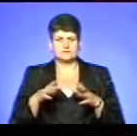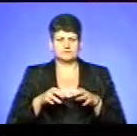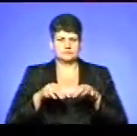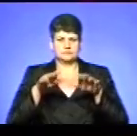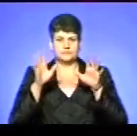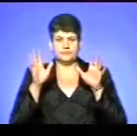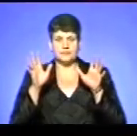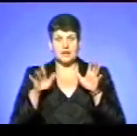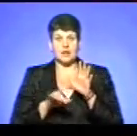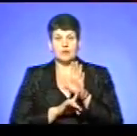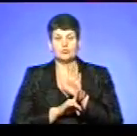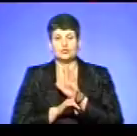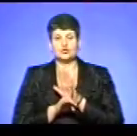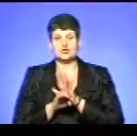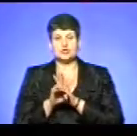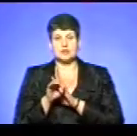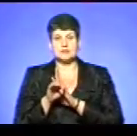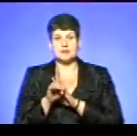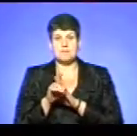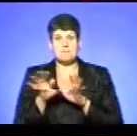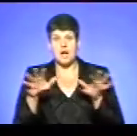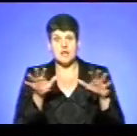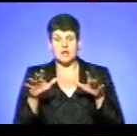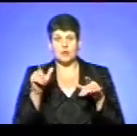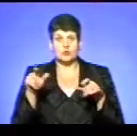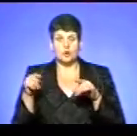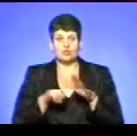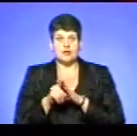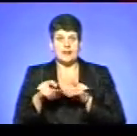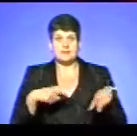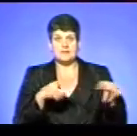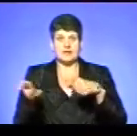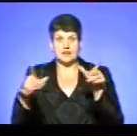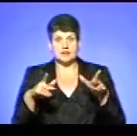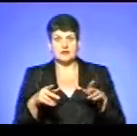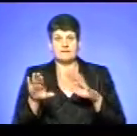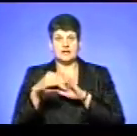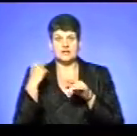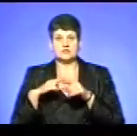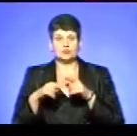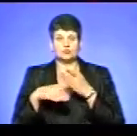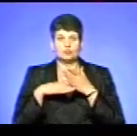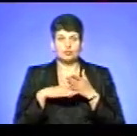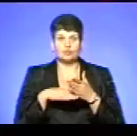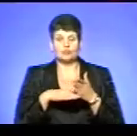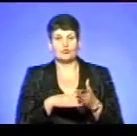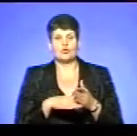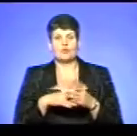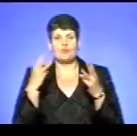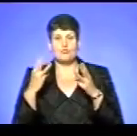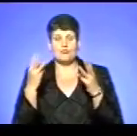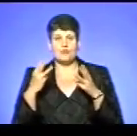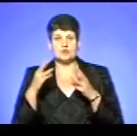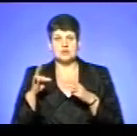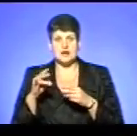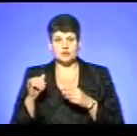І тут почалася паніка, всі люди почали вибігати, почали викликати швидку, пожежну. І, може,